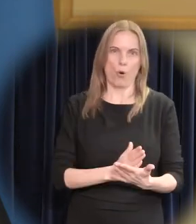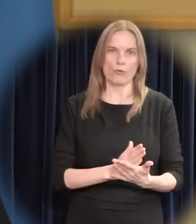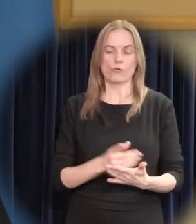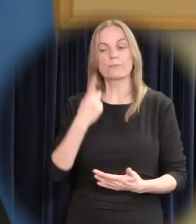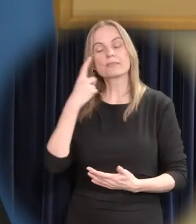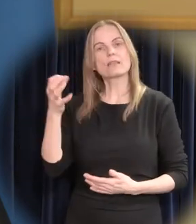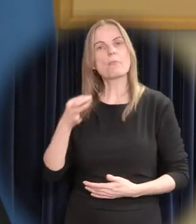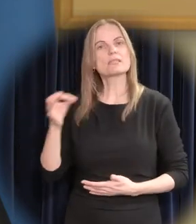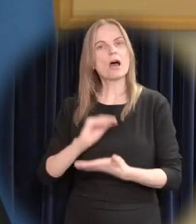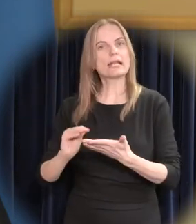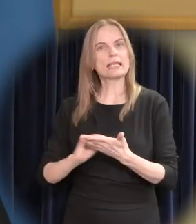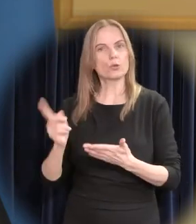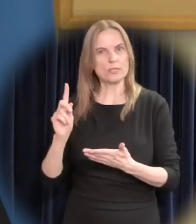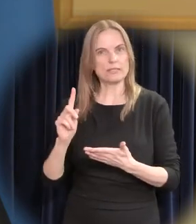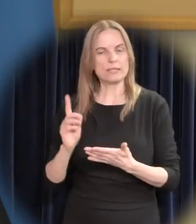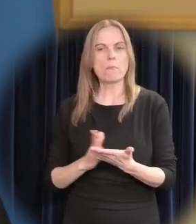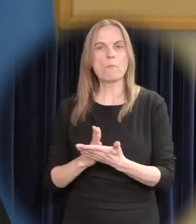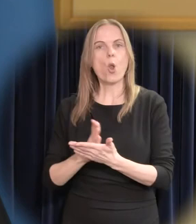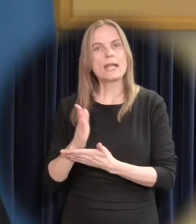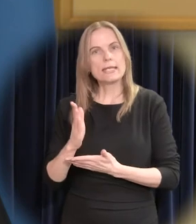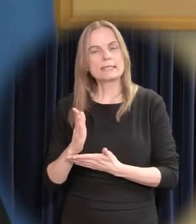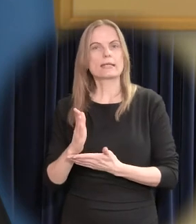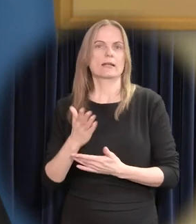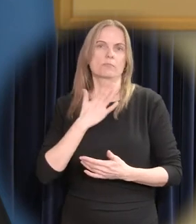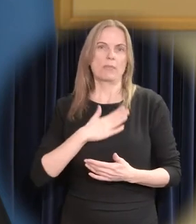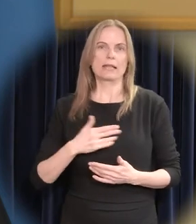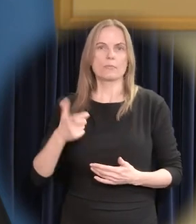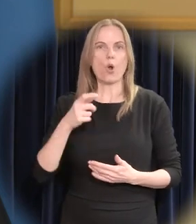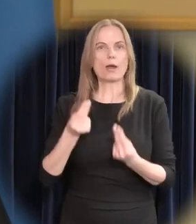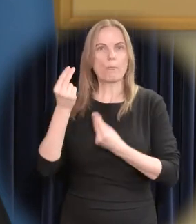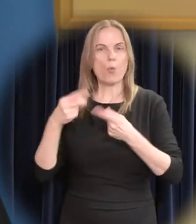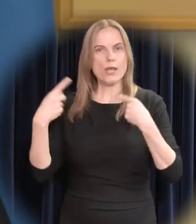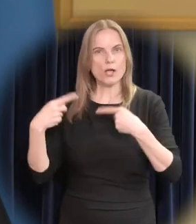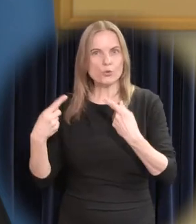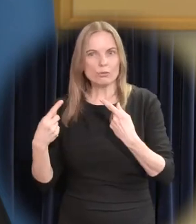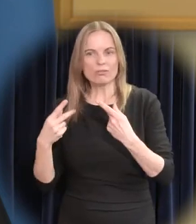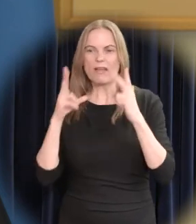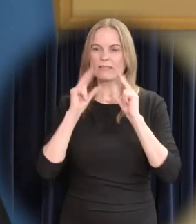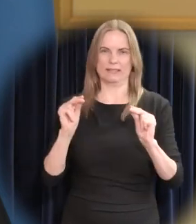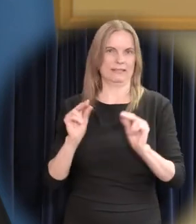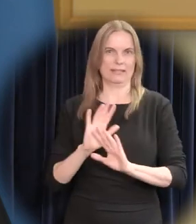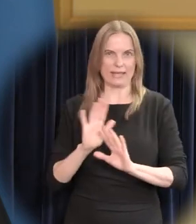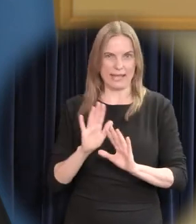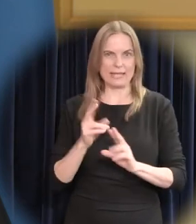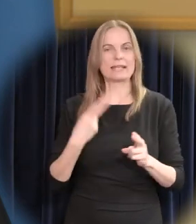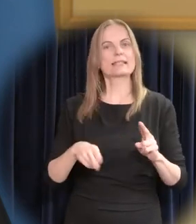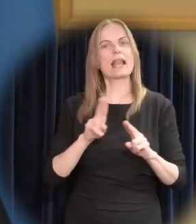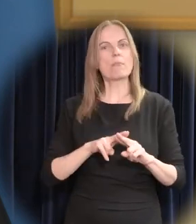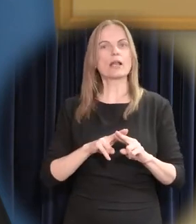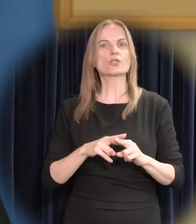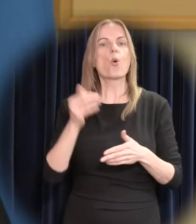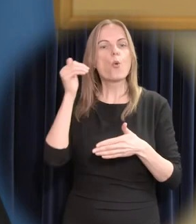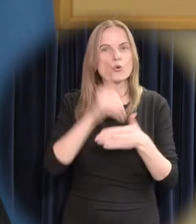Poliitikas armastame rohkem muinasjutte kui tõsi asju. Selle pärast siis usume kõige kergemini seda, kel kõige